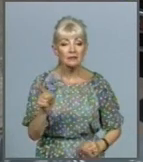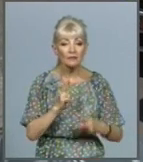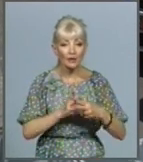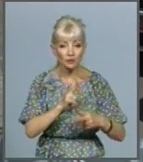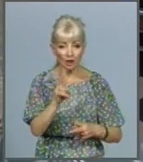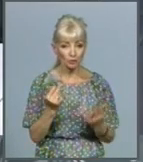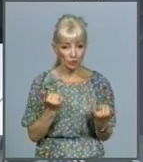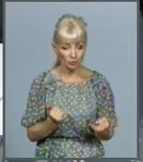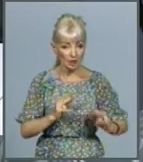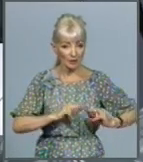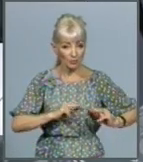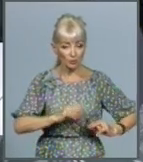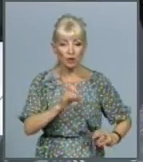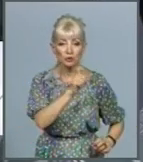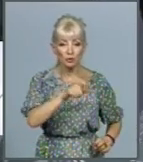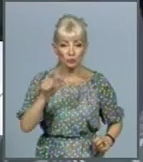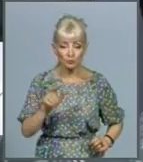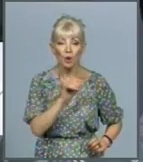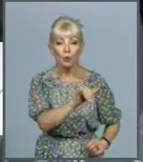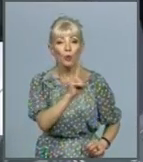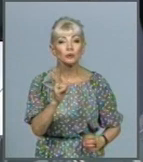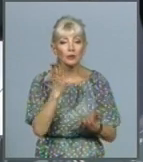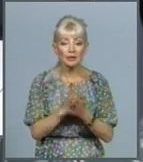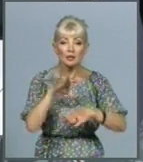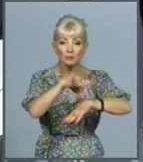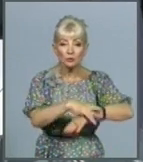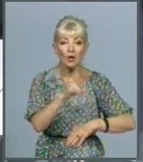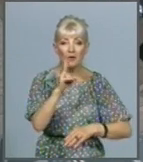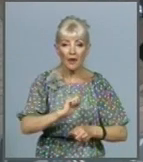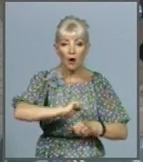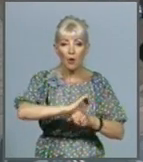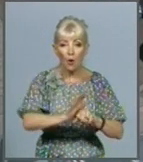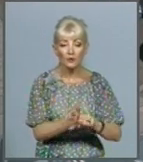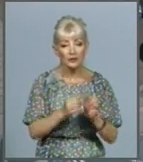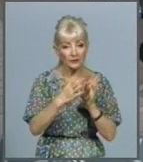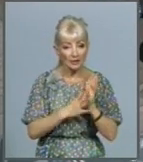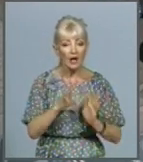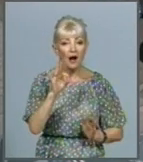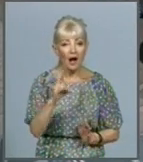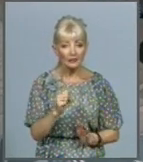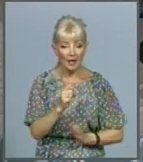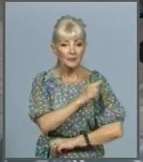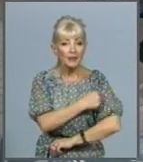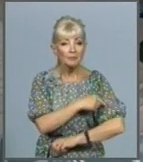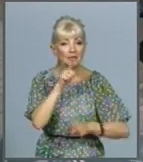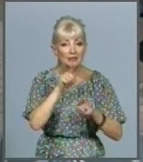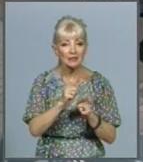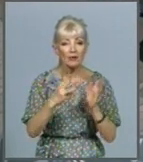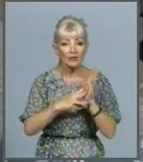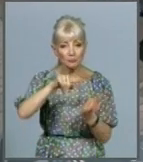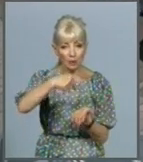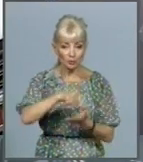з пацієнтами, у яких є підозра на коронавірус. Вона медсестра восьмої міської поліклініки. Входить до 18